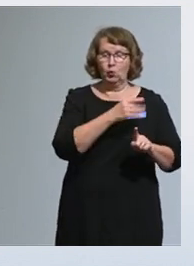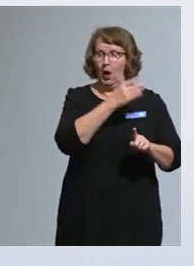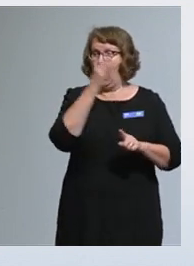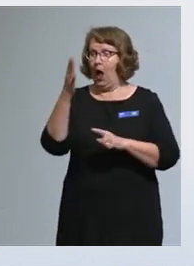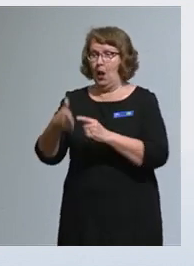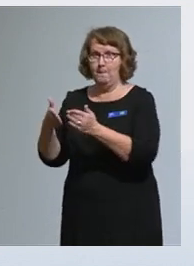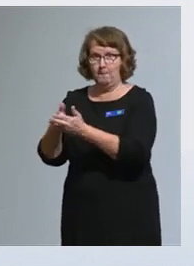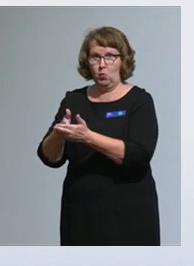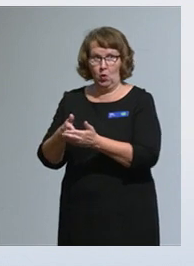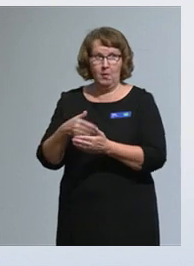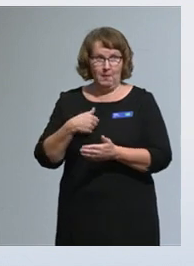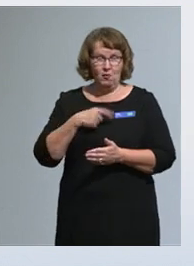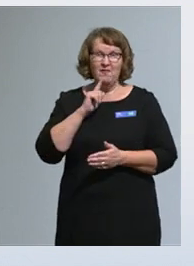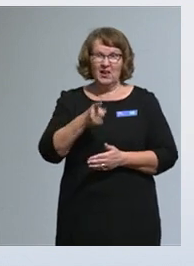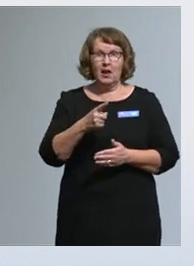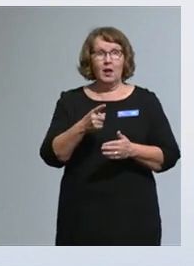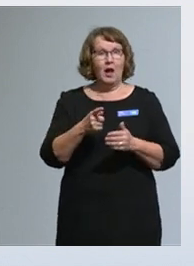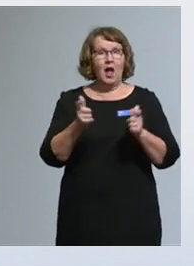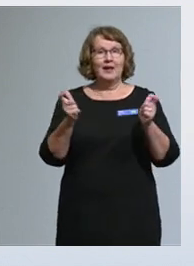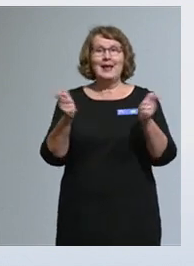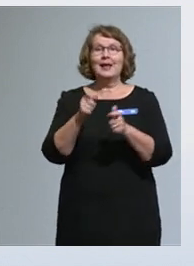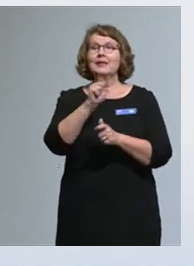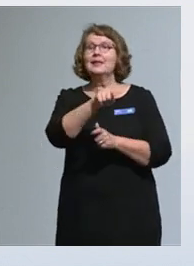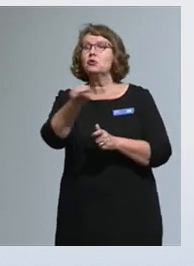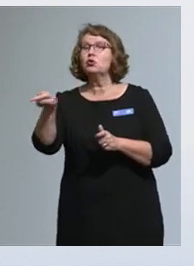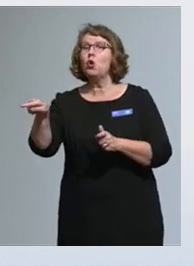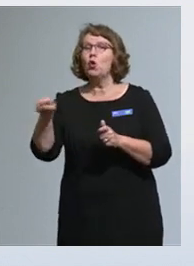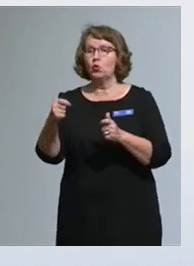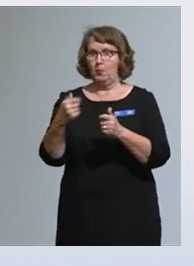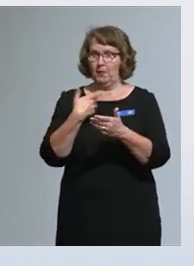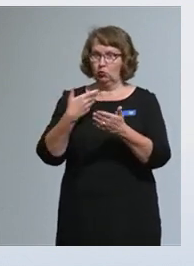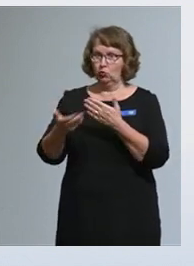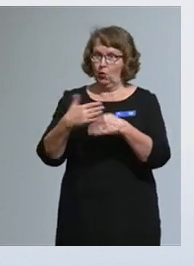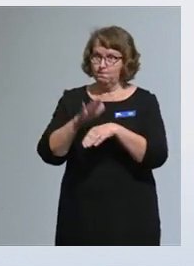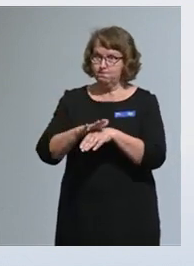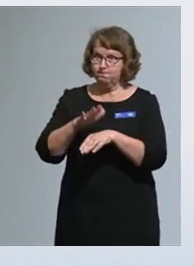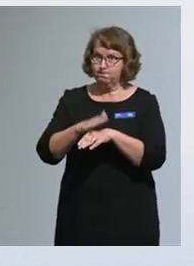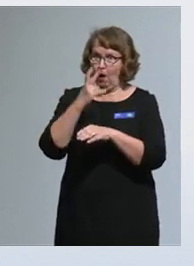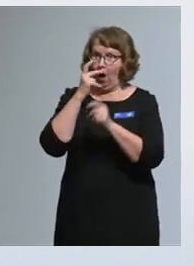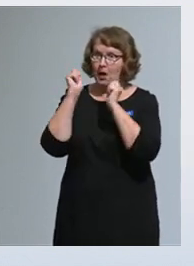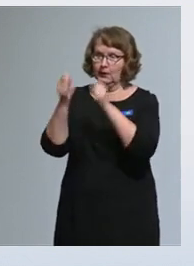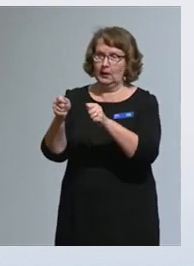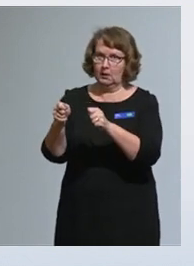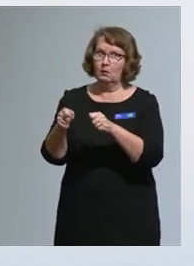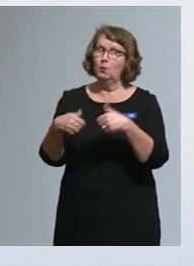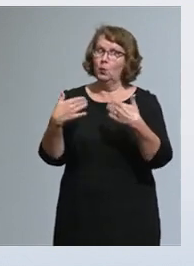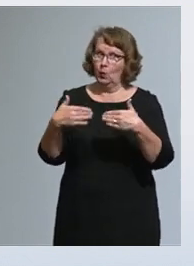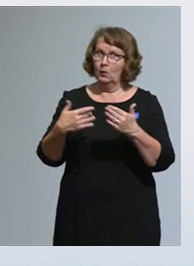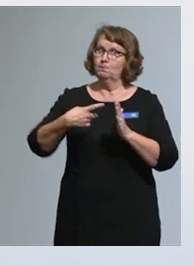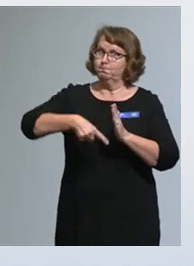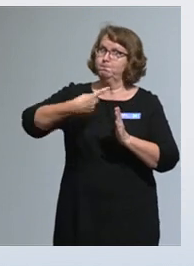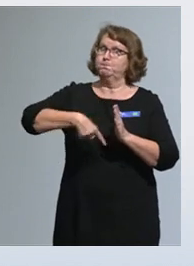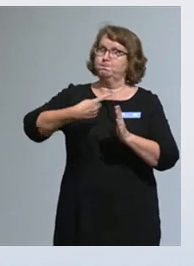järjestöpuolella se työmäärä, mitä tähän tällä hetkellä käytetään, on merkittävä. Ja